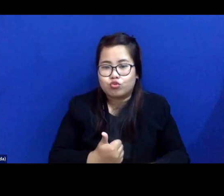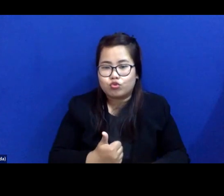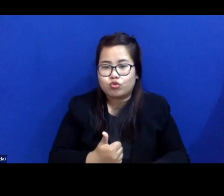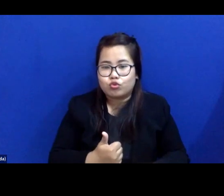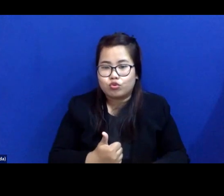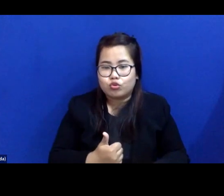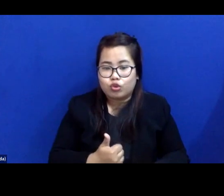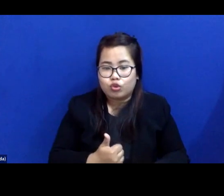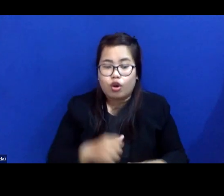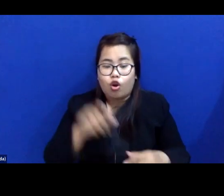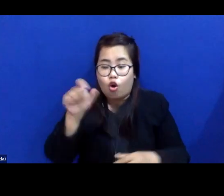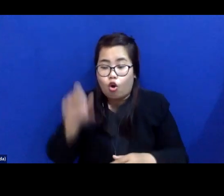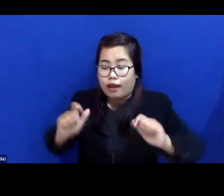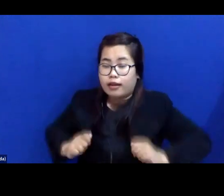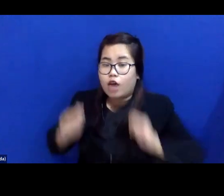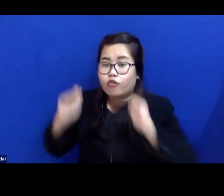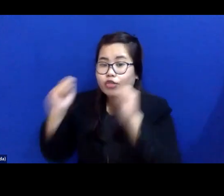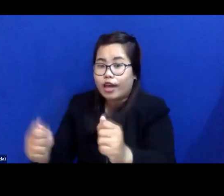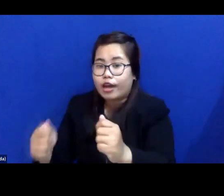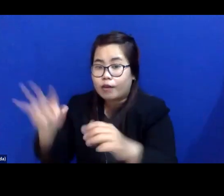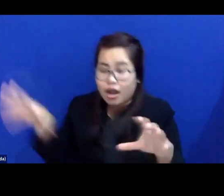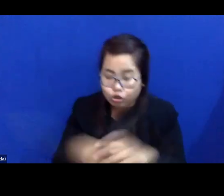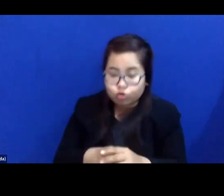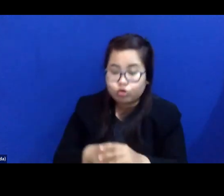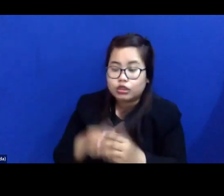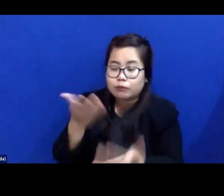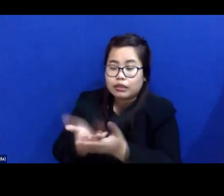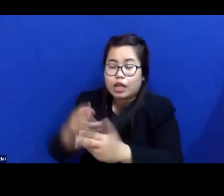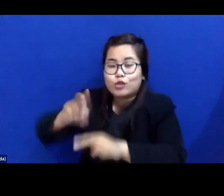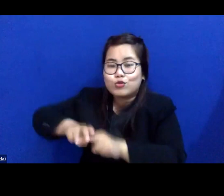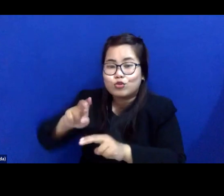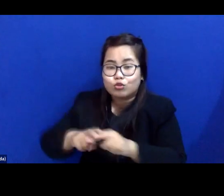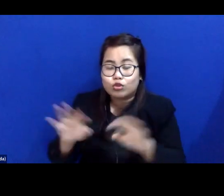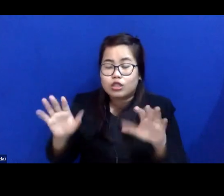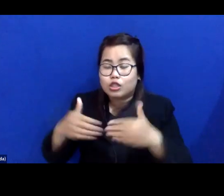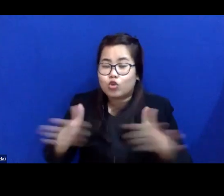Orang daftar masuk, disuruh duduk di ruang tamu.